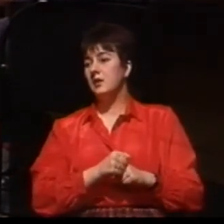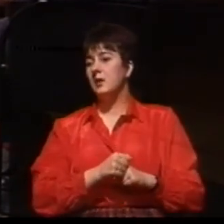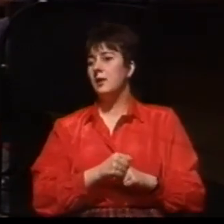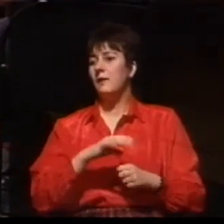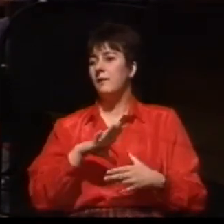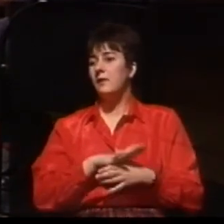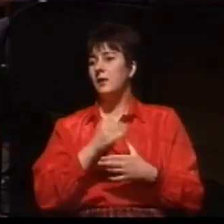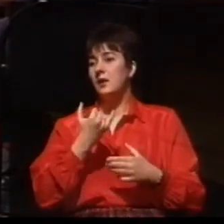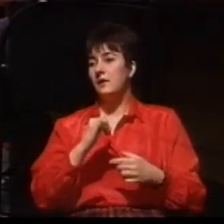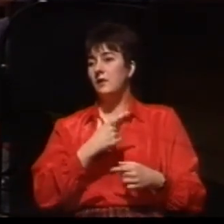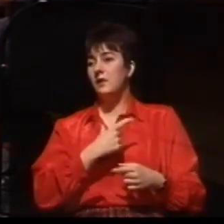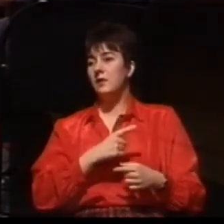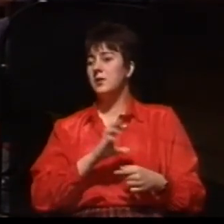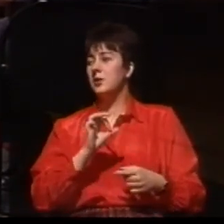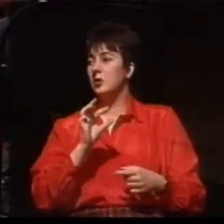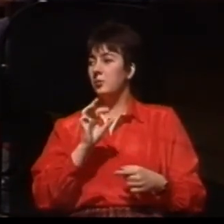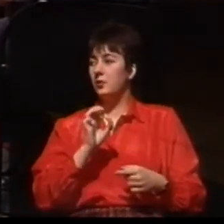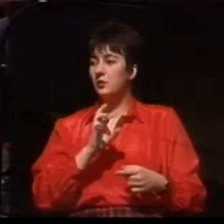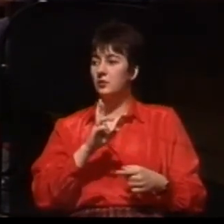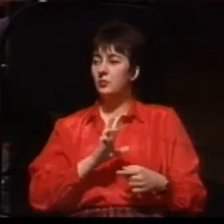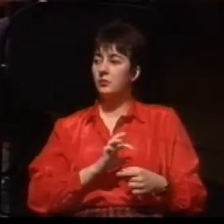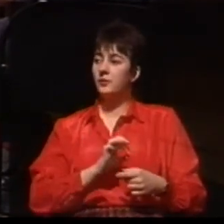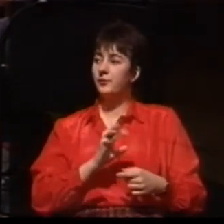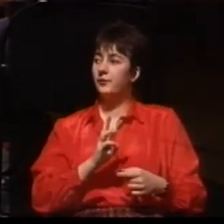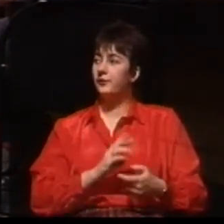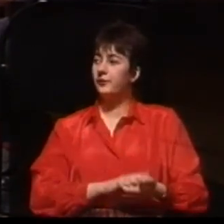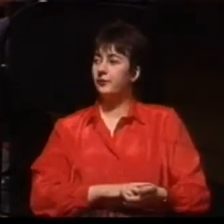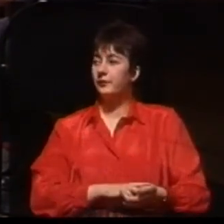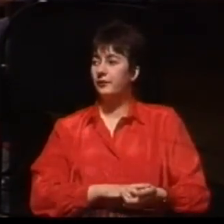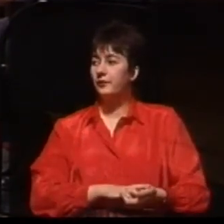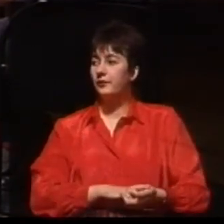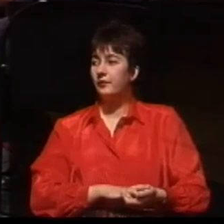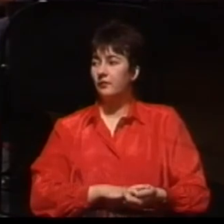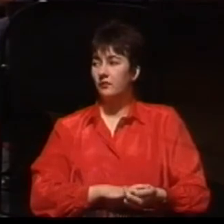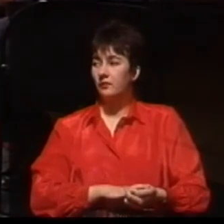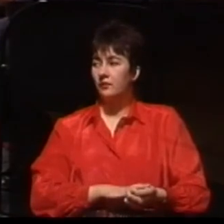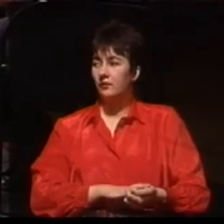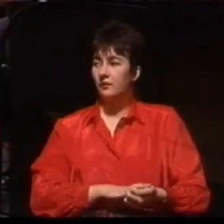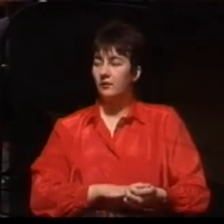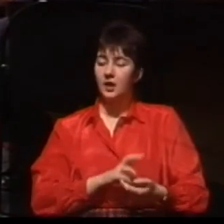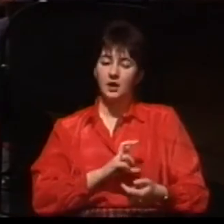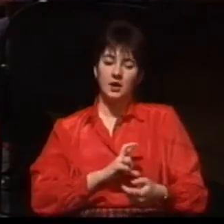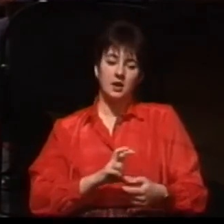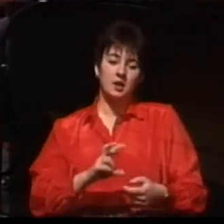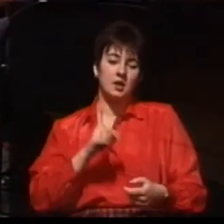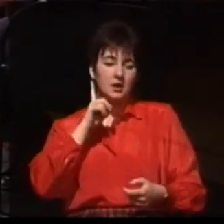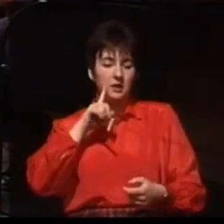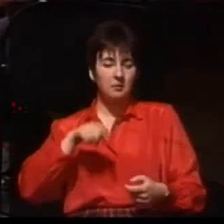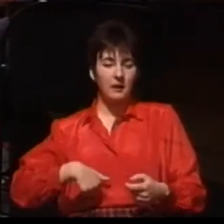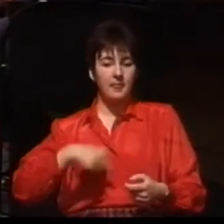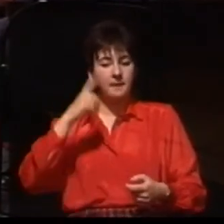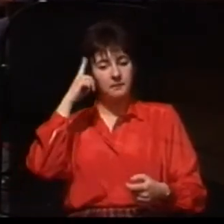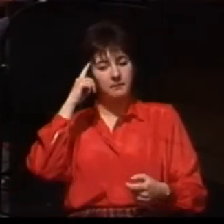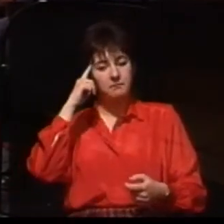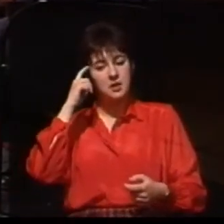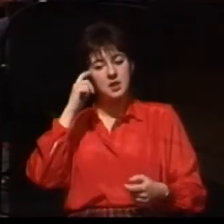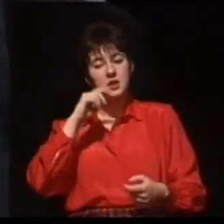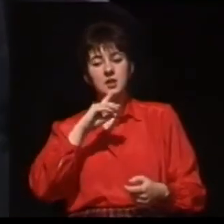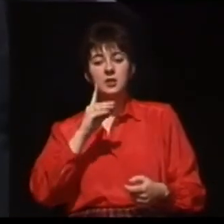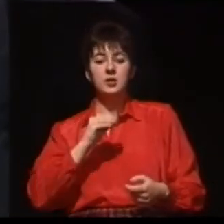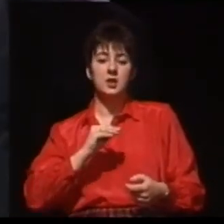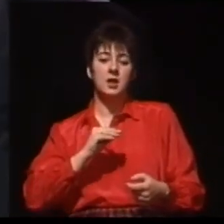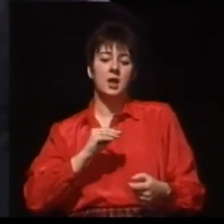poszerzenia świadczeń, czy służby zdrowia sprywatyzowanej, może wręcz samorządowej? Pytanie jest trudne i bardzo